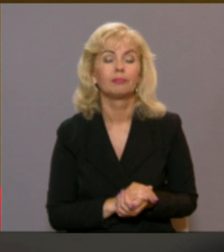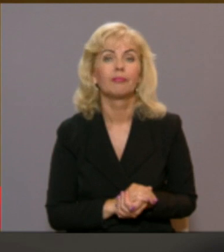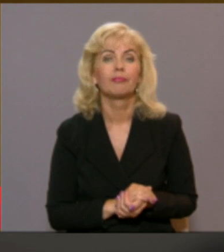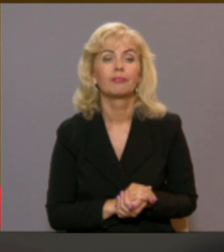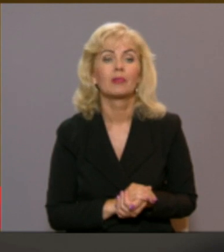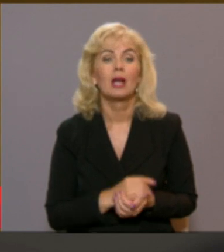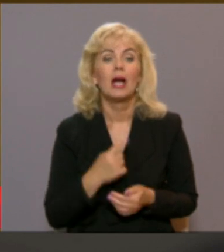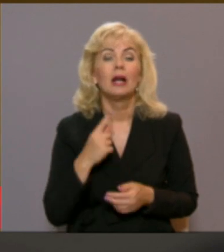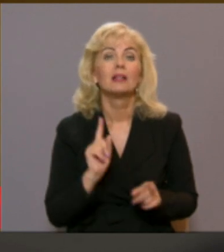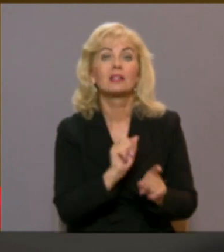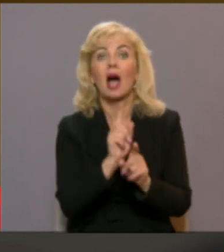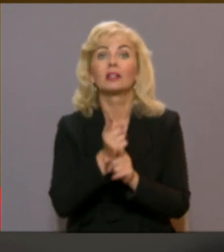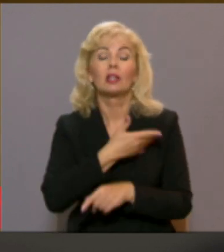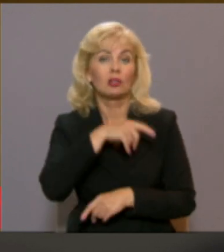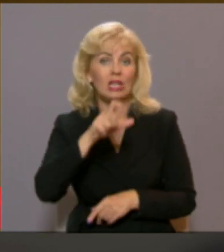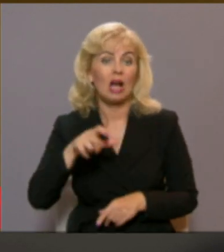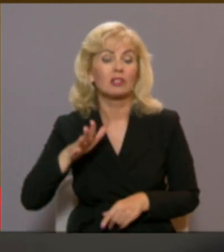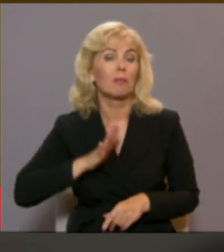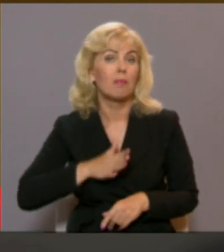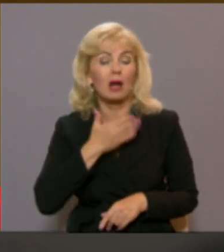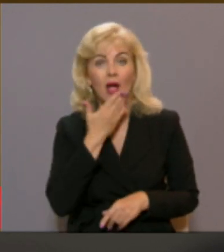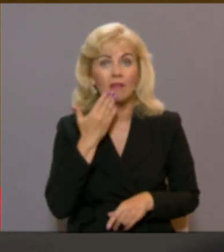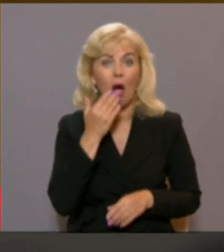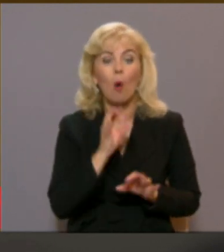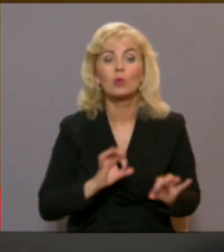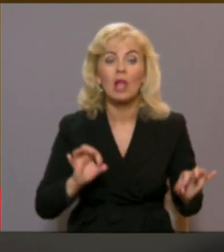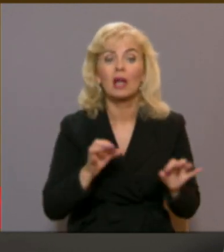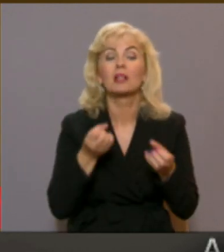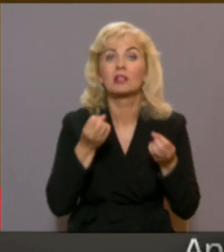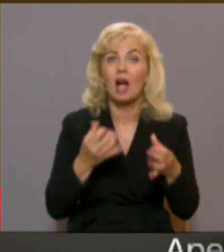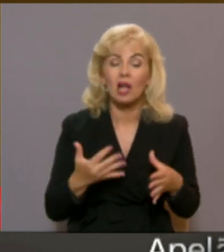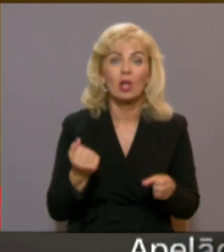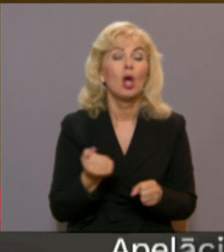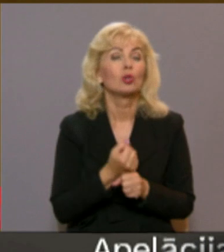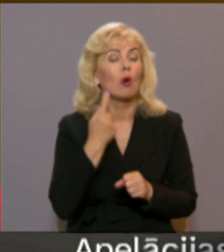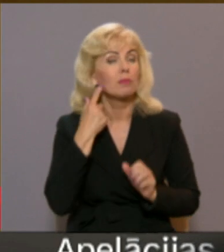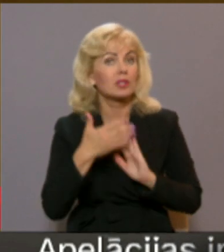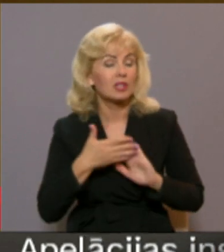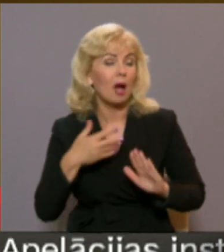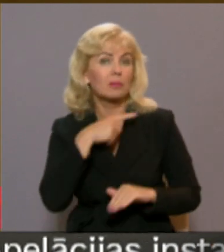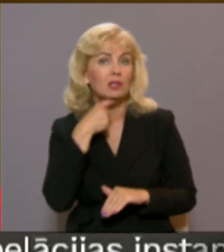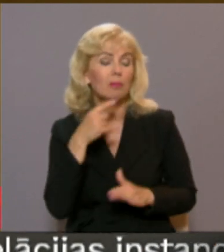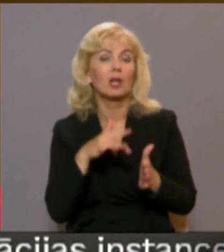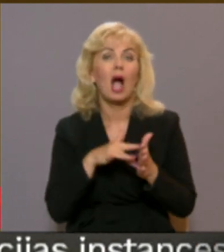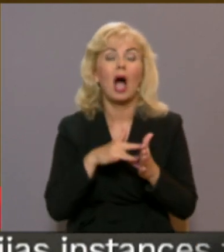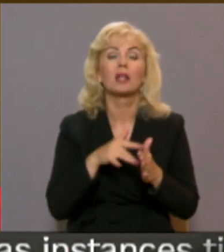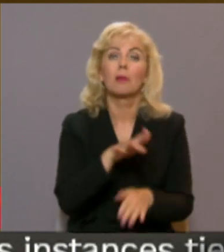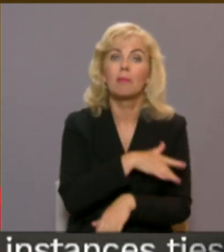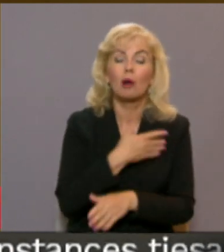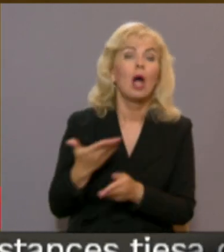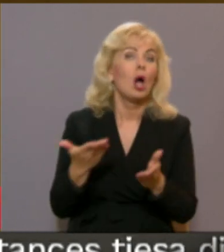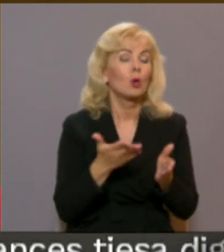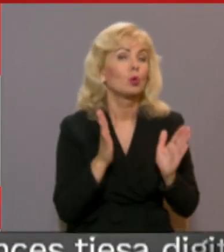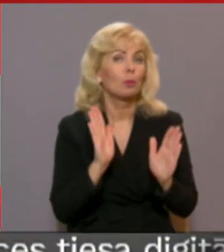Arī satiktajiem iecīvotājiem pagaidām vēl nekas nesot skaidrs, tomēr saprast gribētos, kādi pakalpojumi un kur